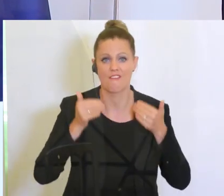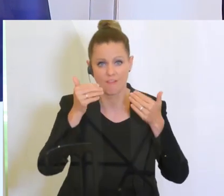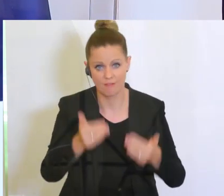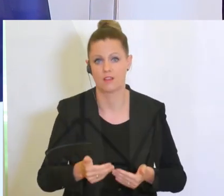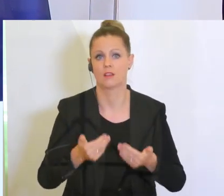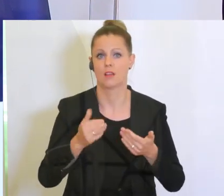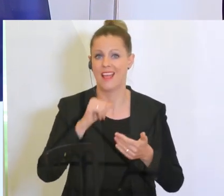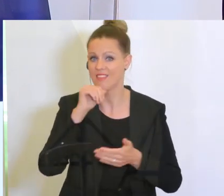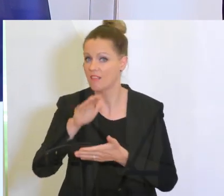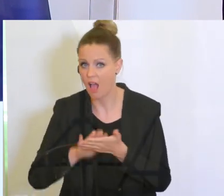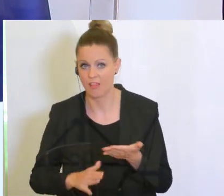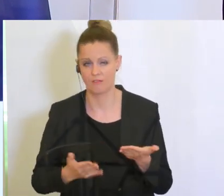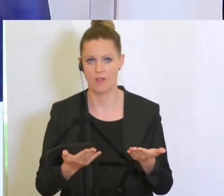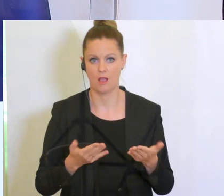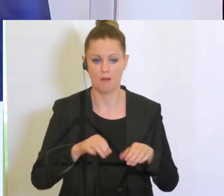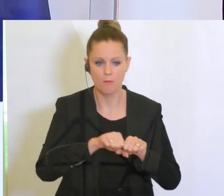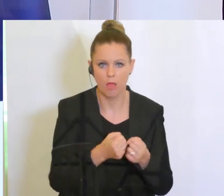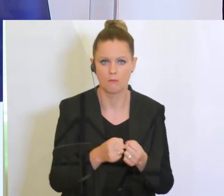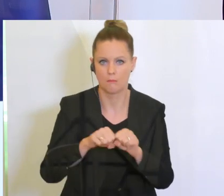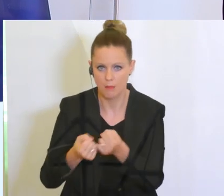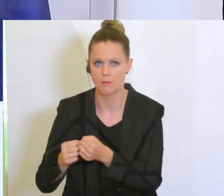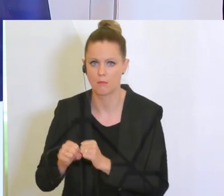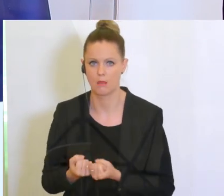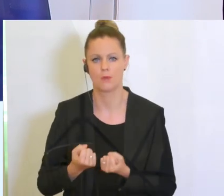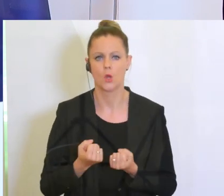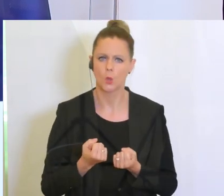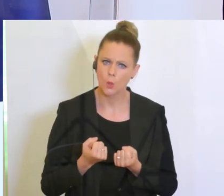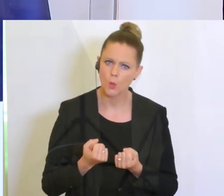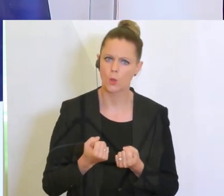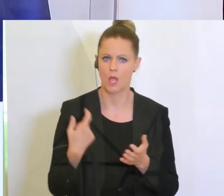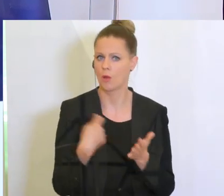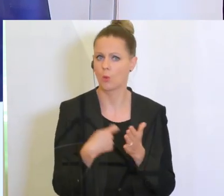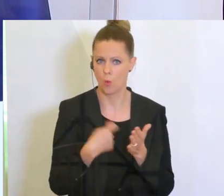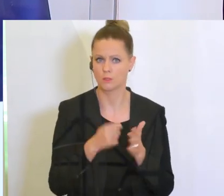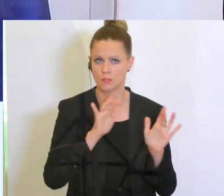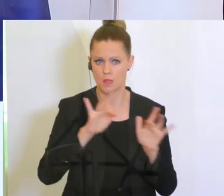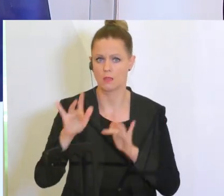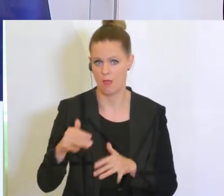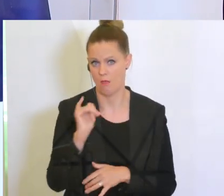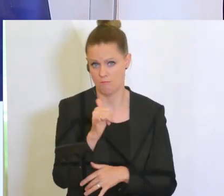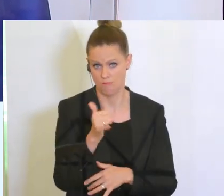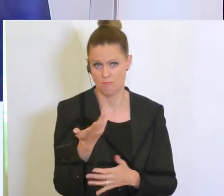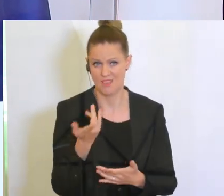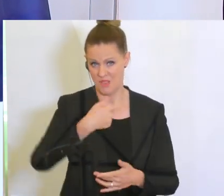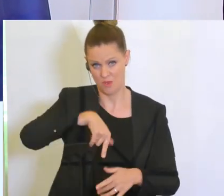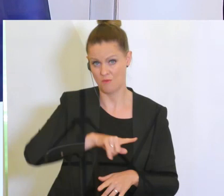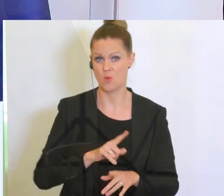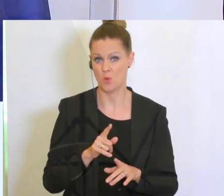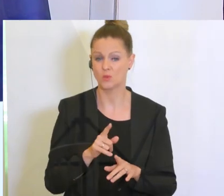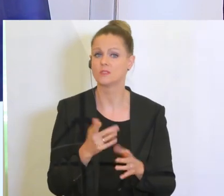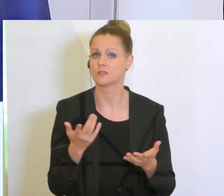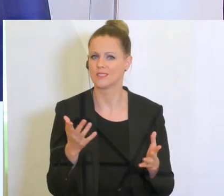wurden Filme nicht begonnen. Diese Unterbrechungen und diese Abbrüche haben Kosten verursacht und für uns ist es